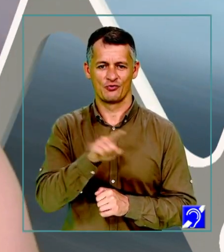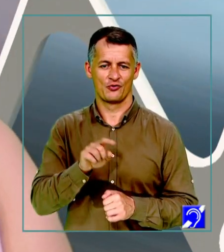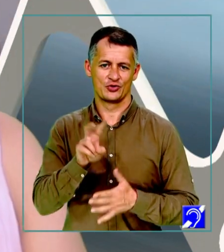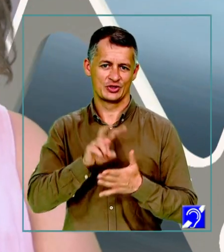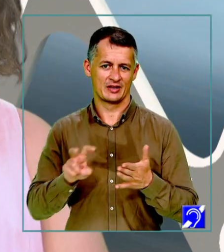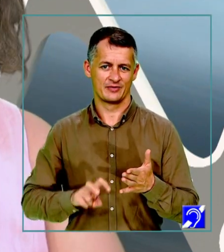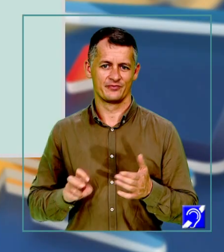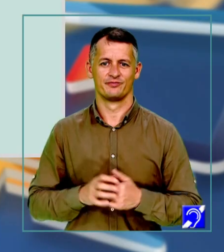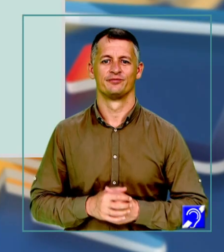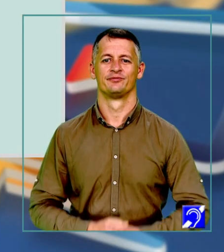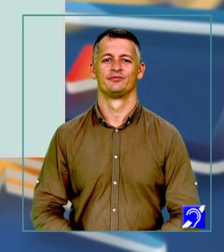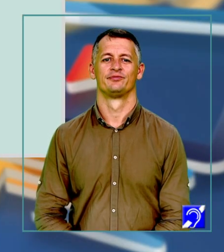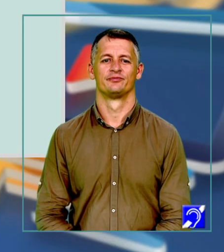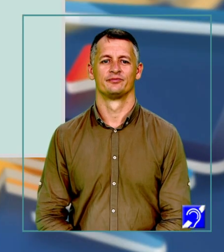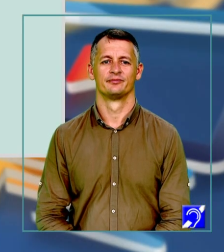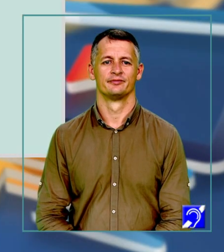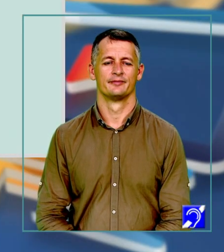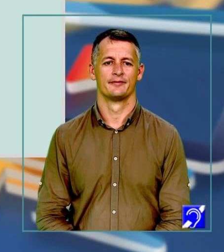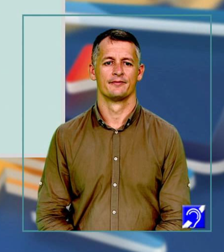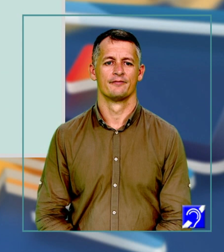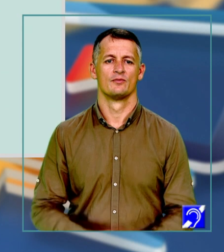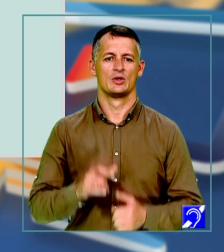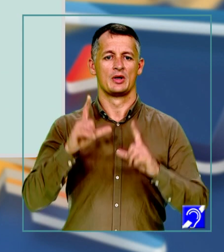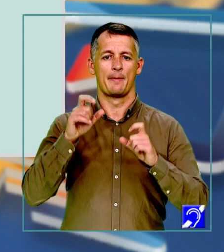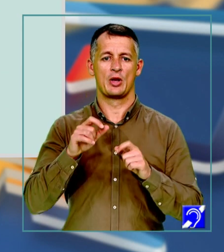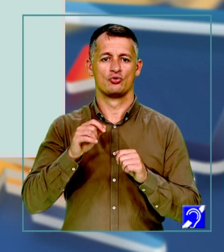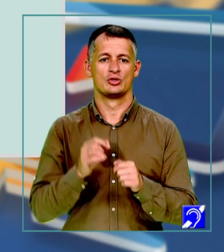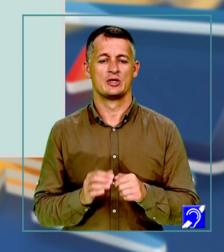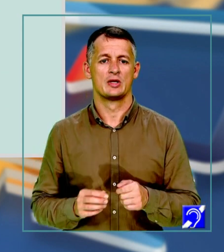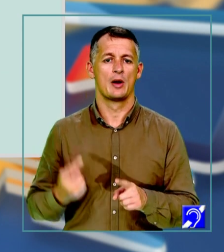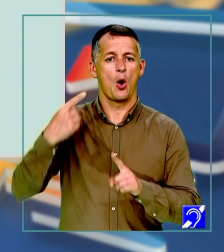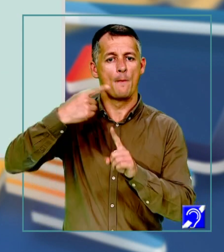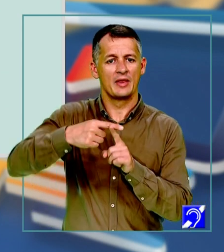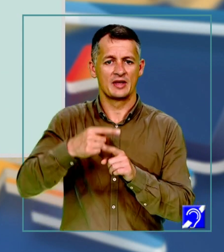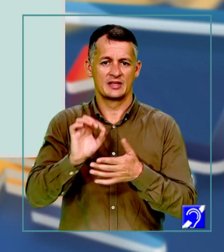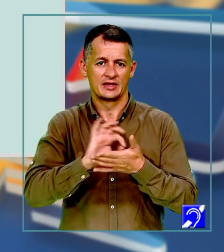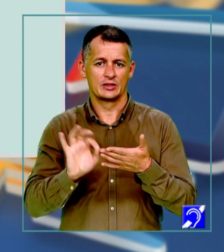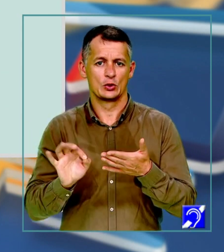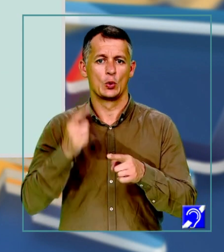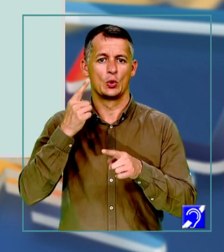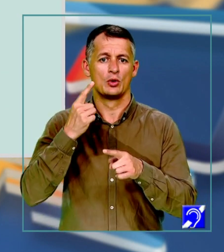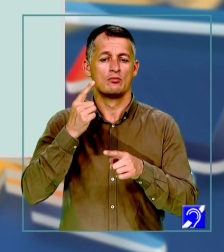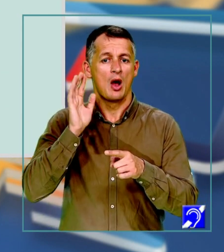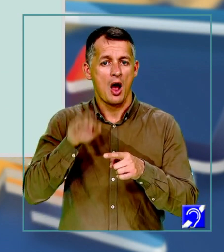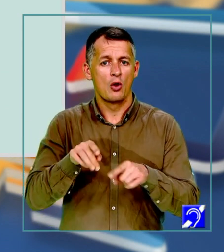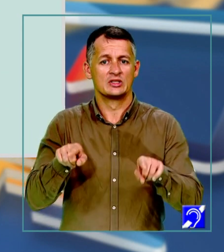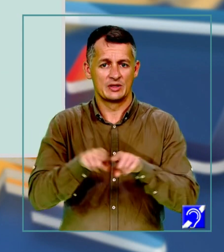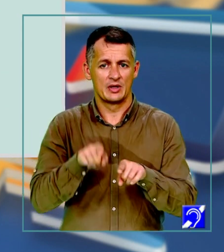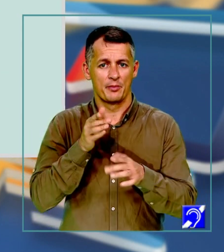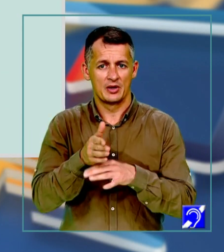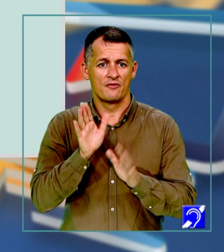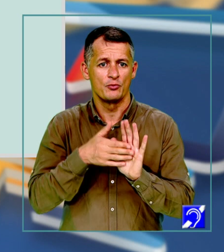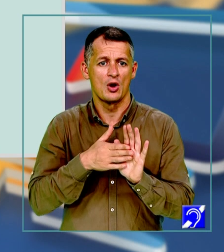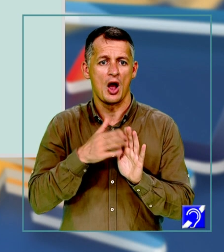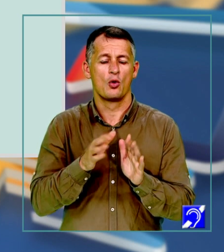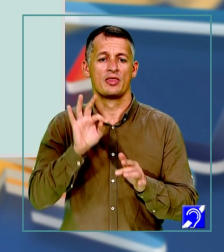varianta. Imaginea completează textul cu care se aseamănă prin faptul că au tema comună. În paranteză am